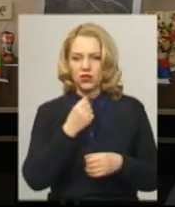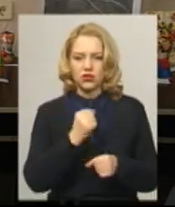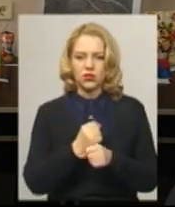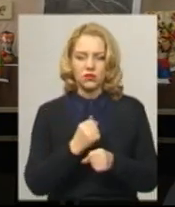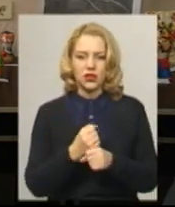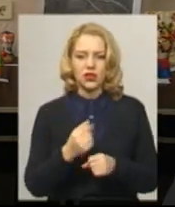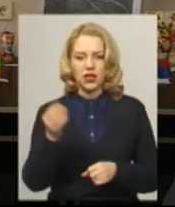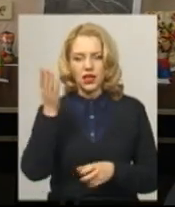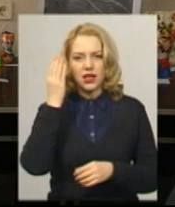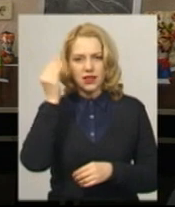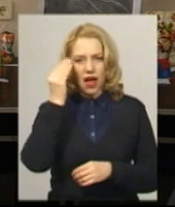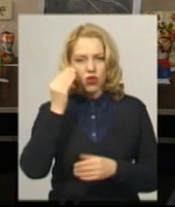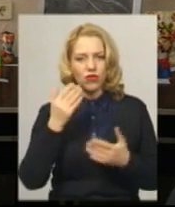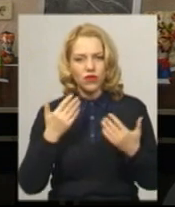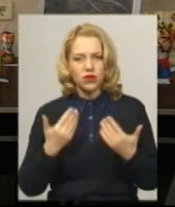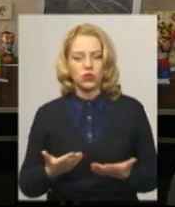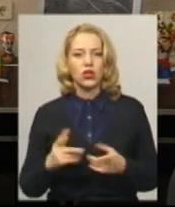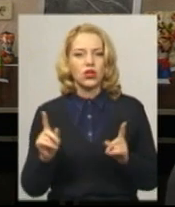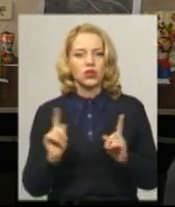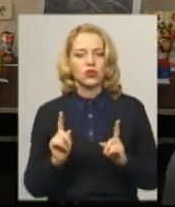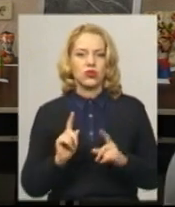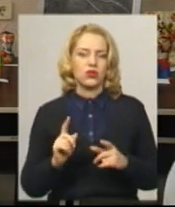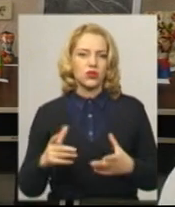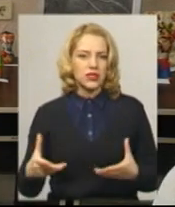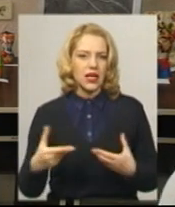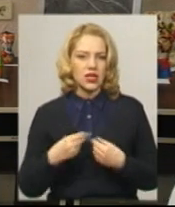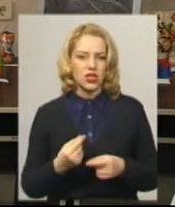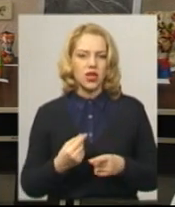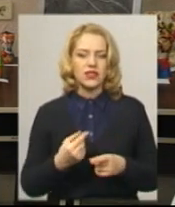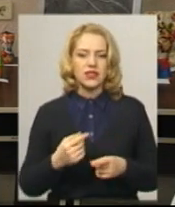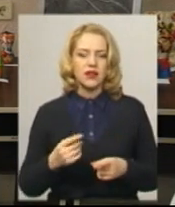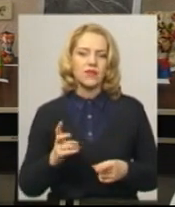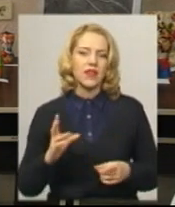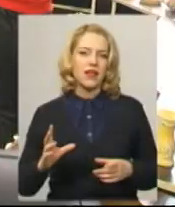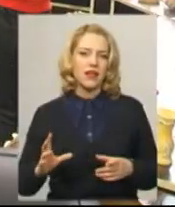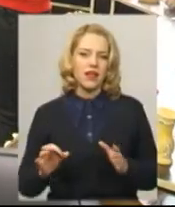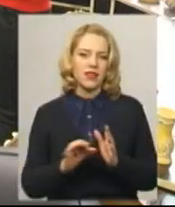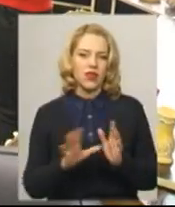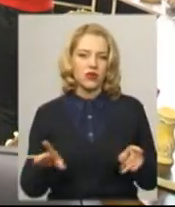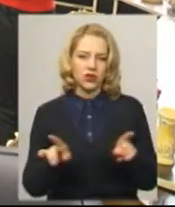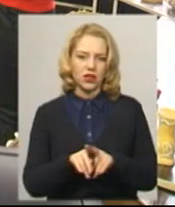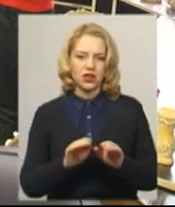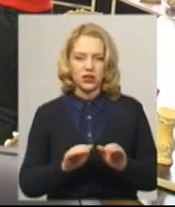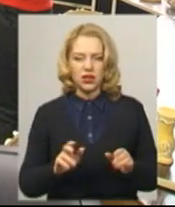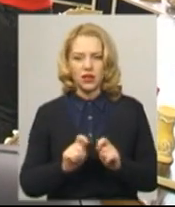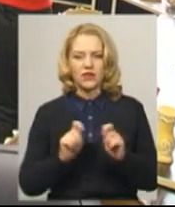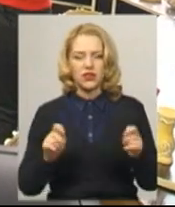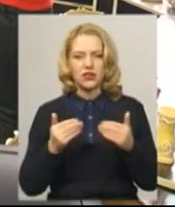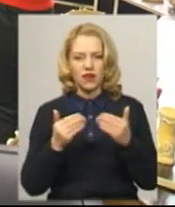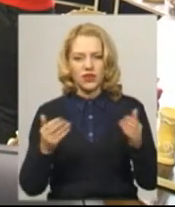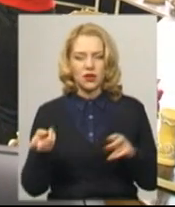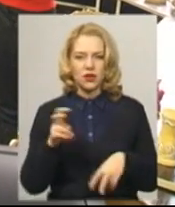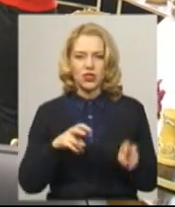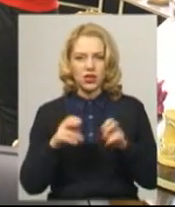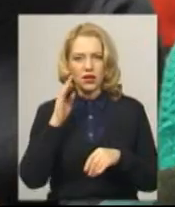талановиту, що заряджаєшся певною енергією від таких дітей. На відкриття виставки прийшли батьки